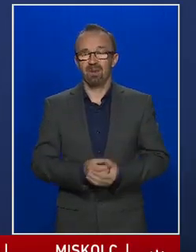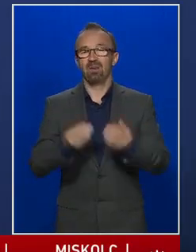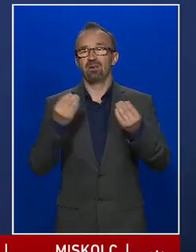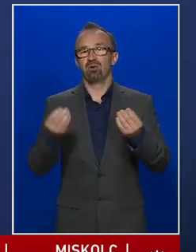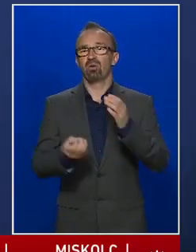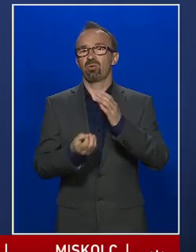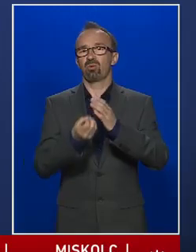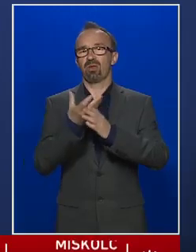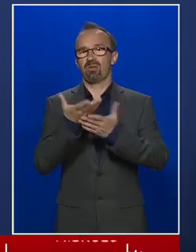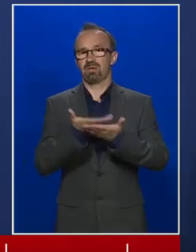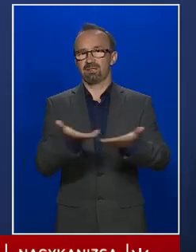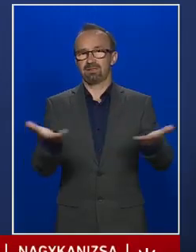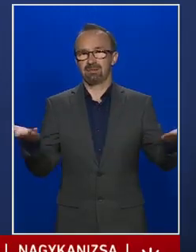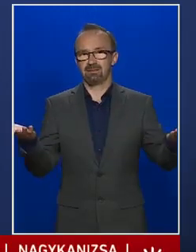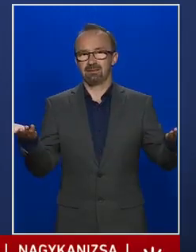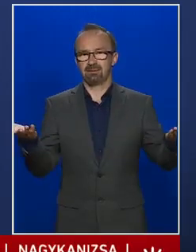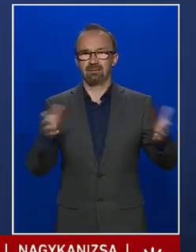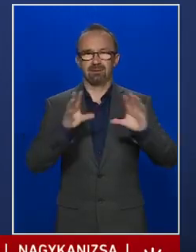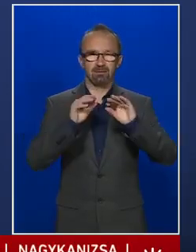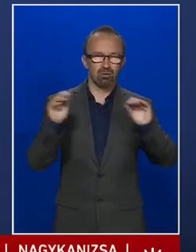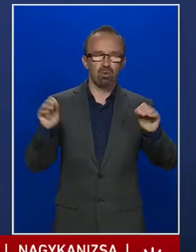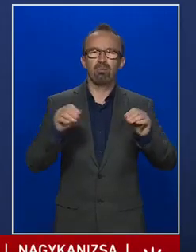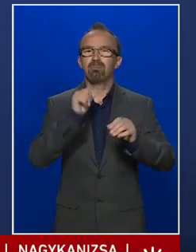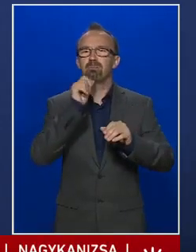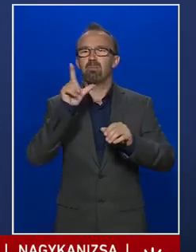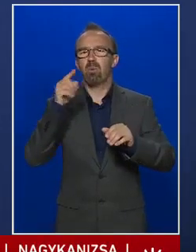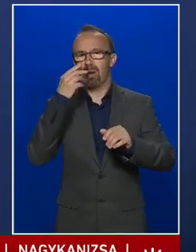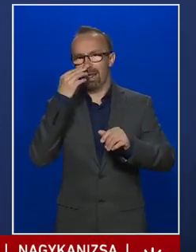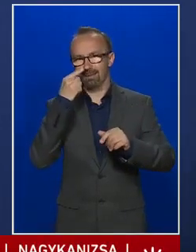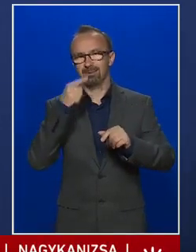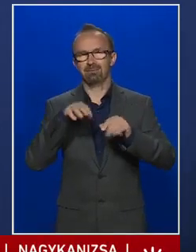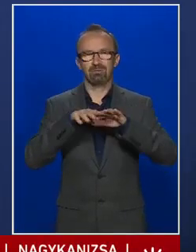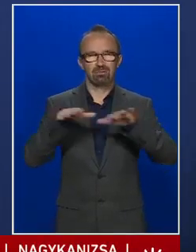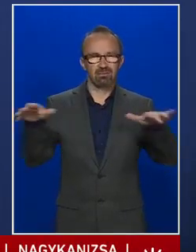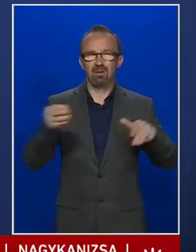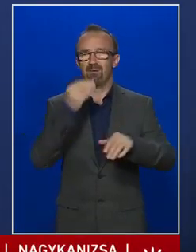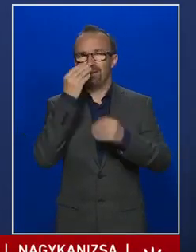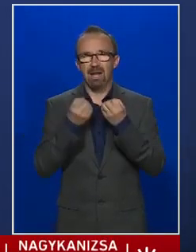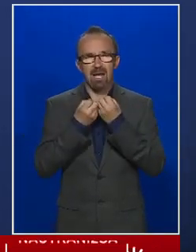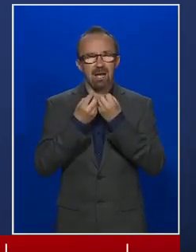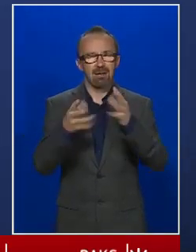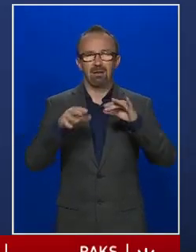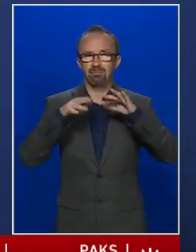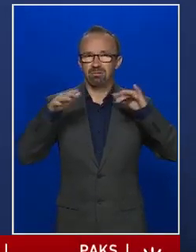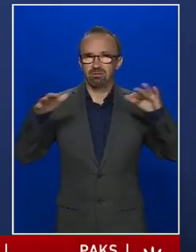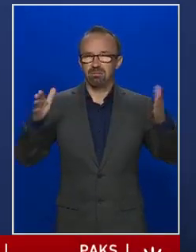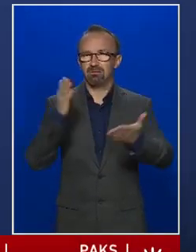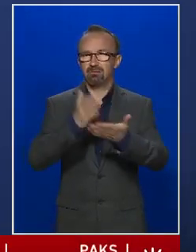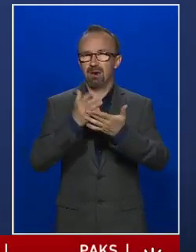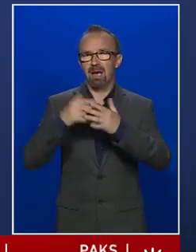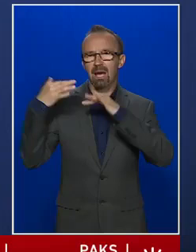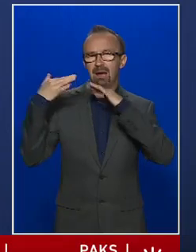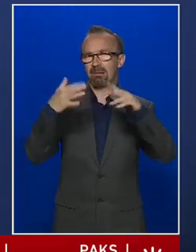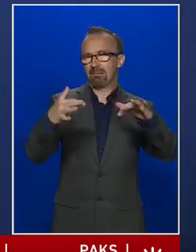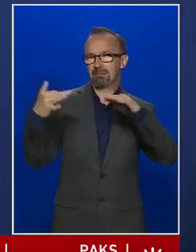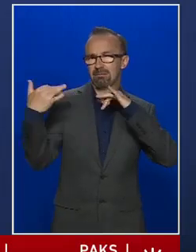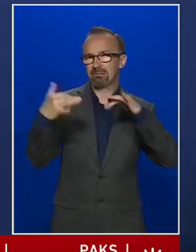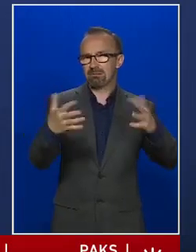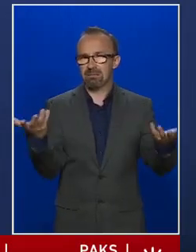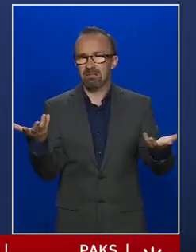tavaszunk van, rengeteg pillen, rengeteg virág kezdte szórni már a pollennyét,